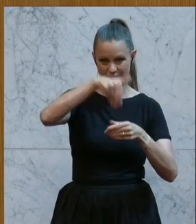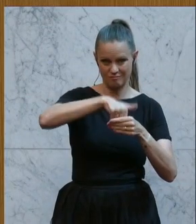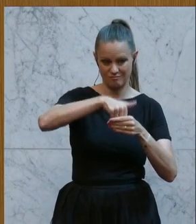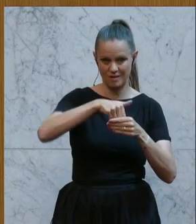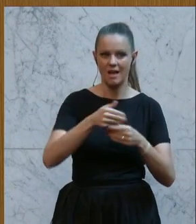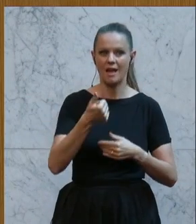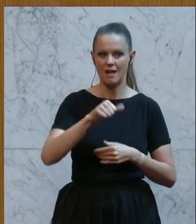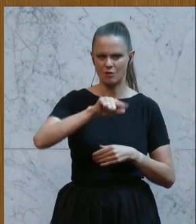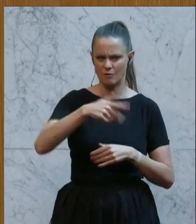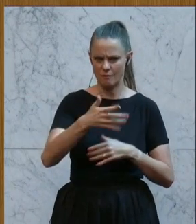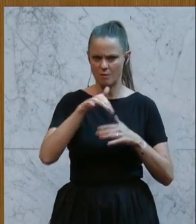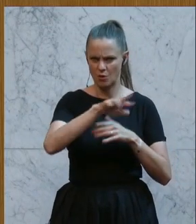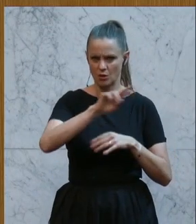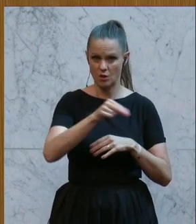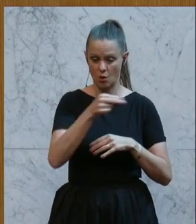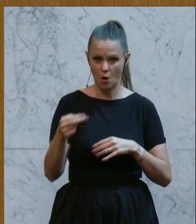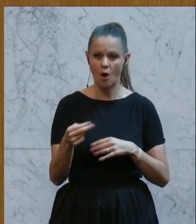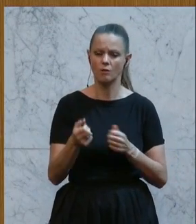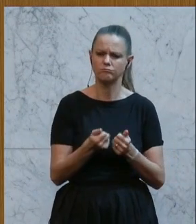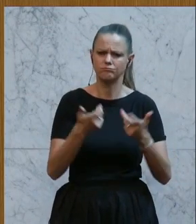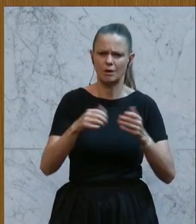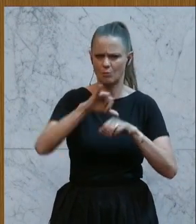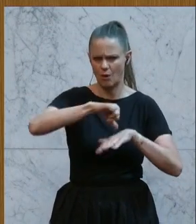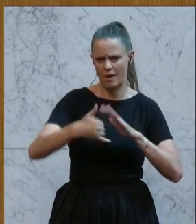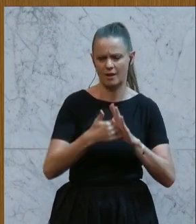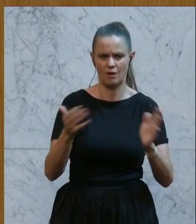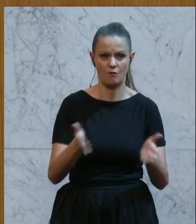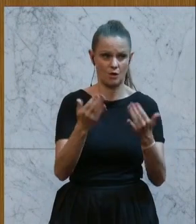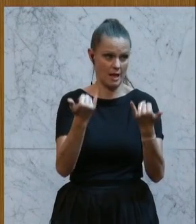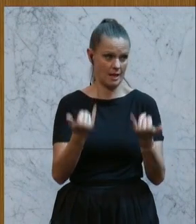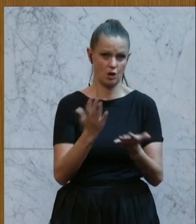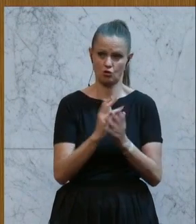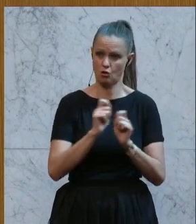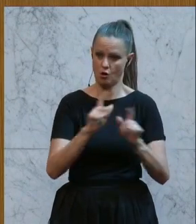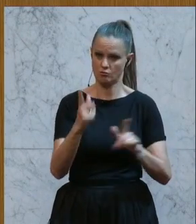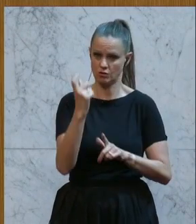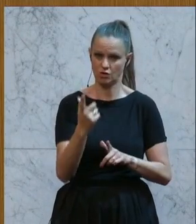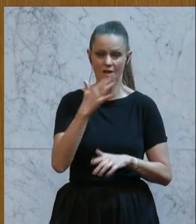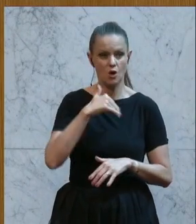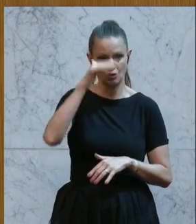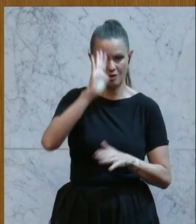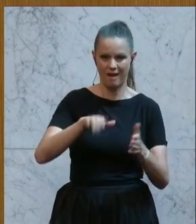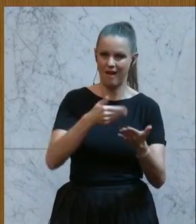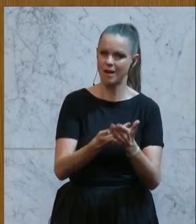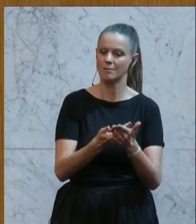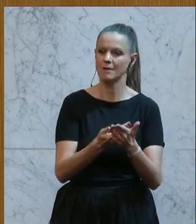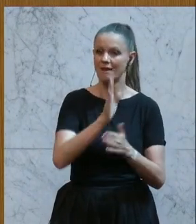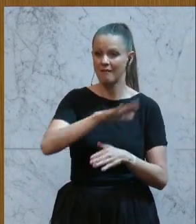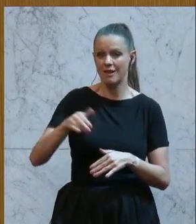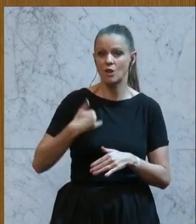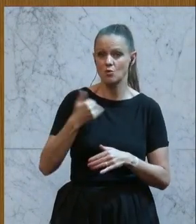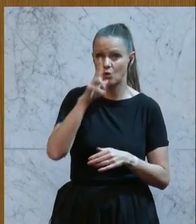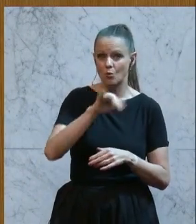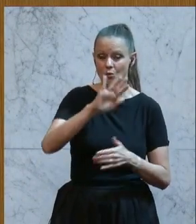45 Projekte gefördert. Die Ausschreibung für das nächste Jahr hat begonnen. Wir bieten im Sommer Kinder- und Jugendunis an,